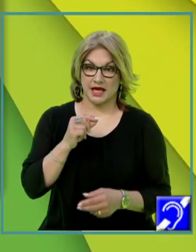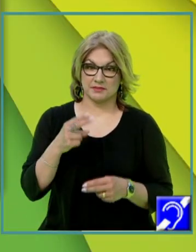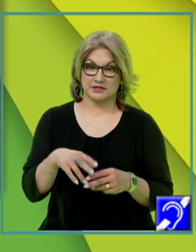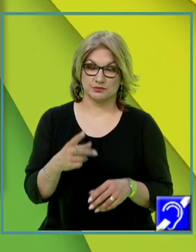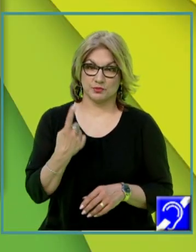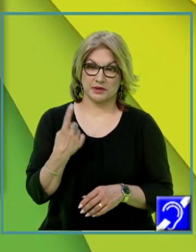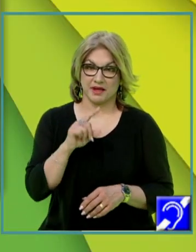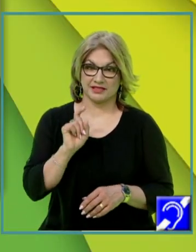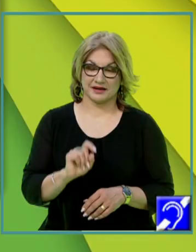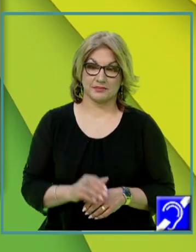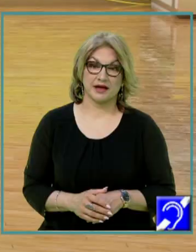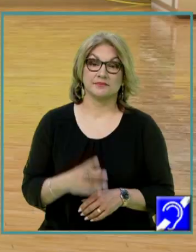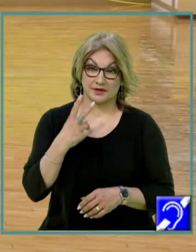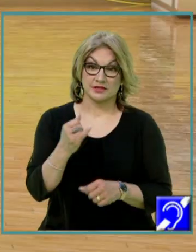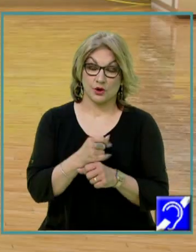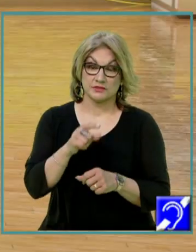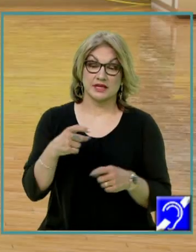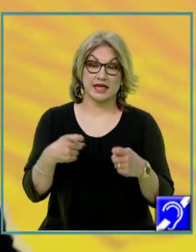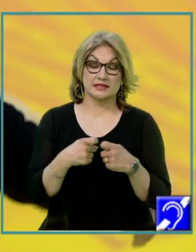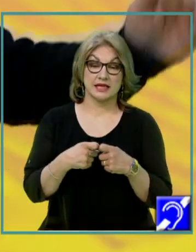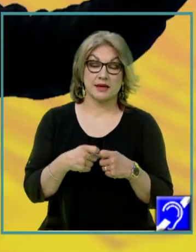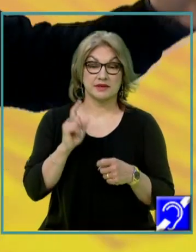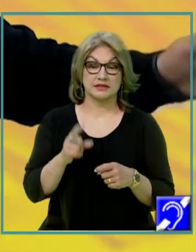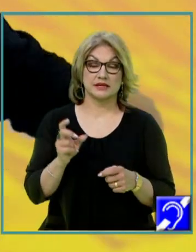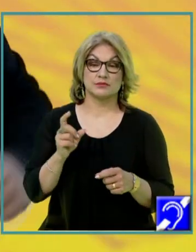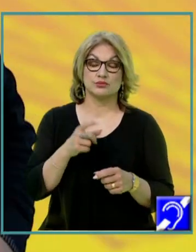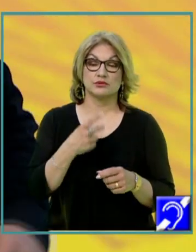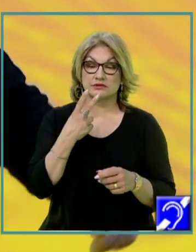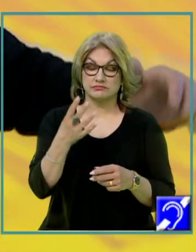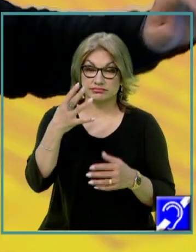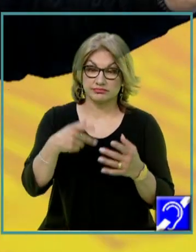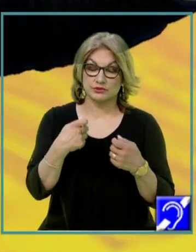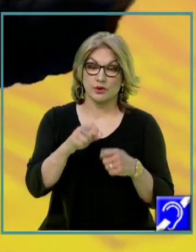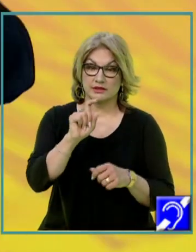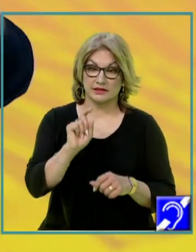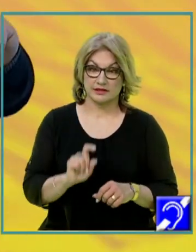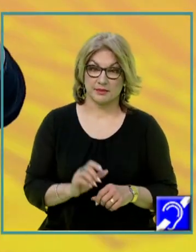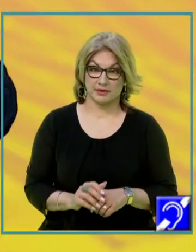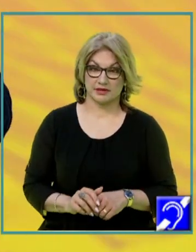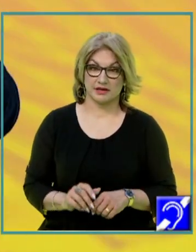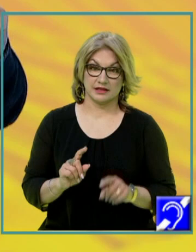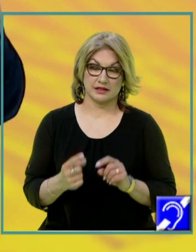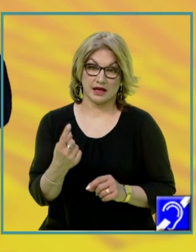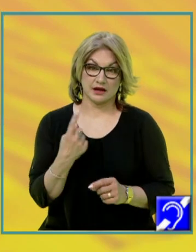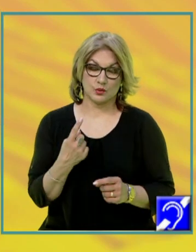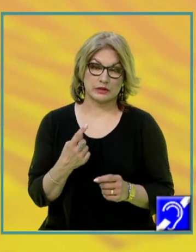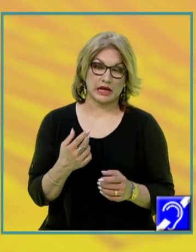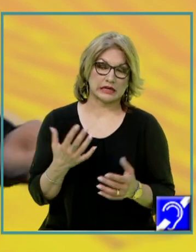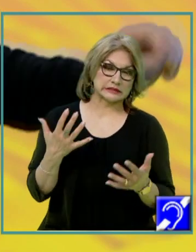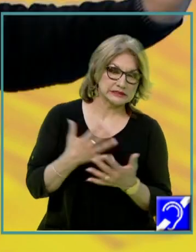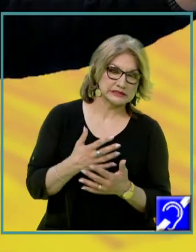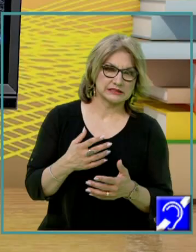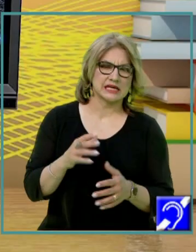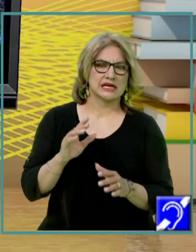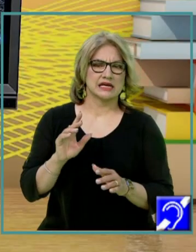întrebare. Deci, observați că la examen trebuie să abordăm toate întrebările. Chiar dacă la una dintre ele ne împleticim undeva, trebuie să